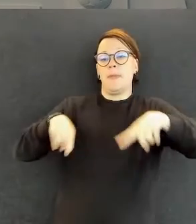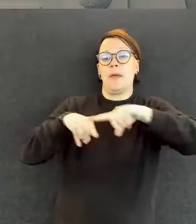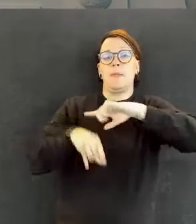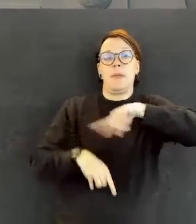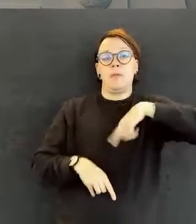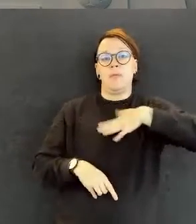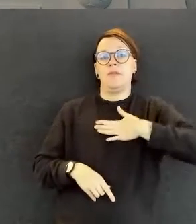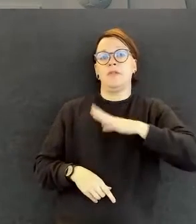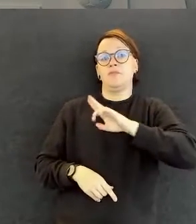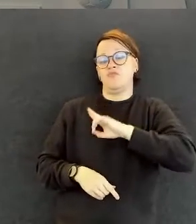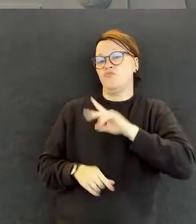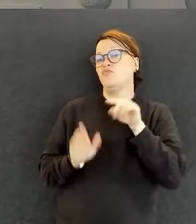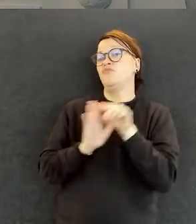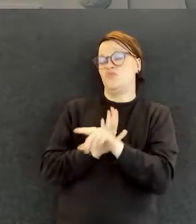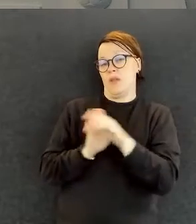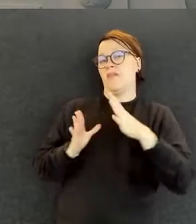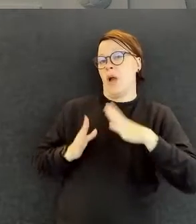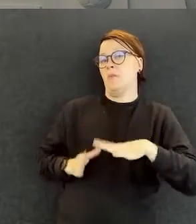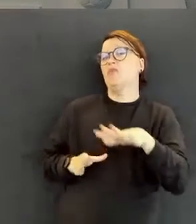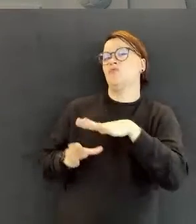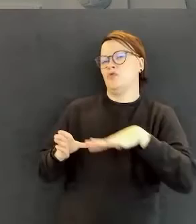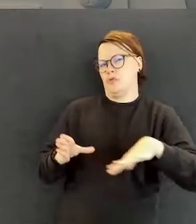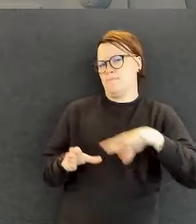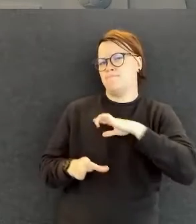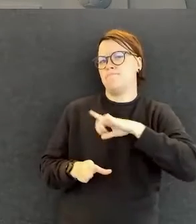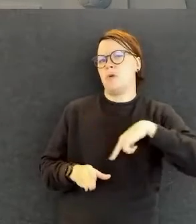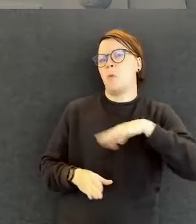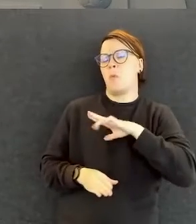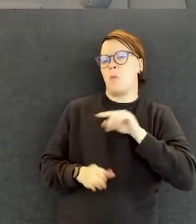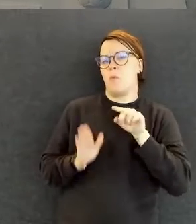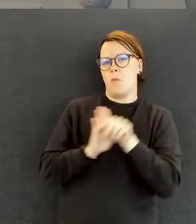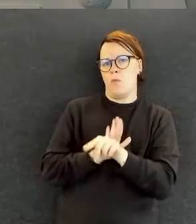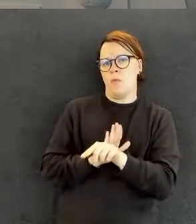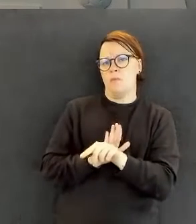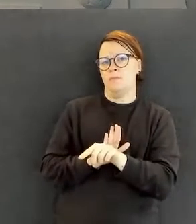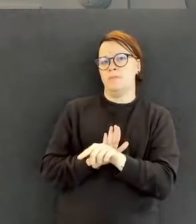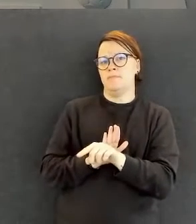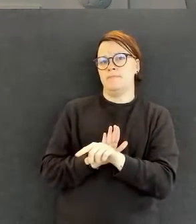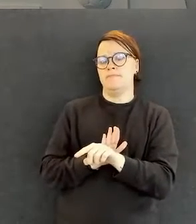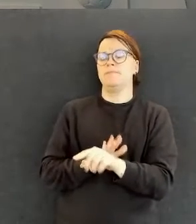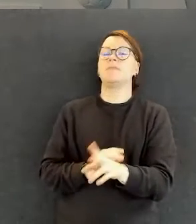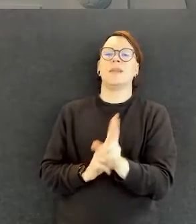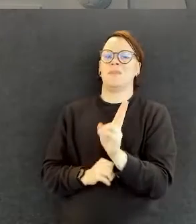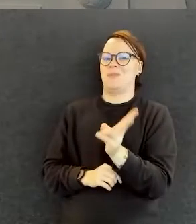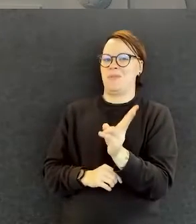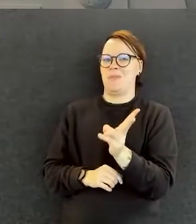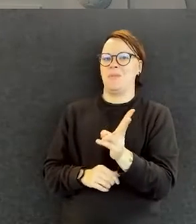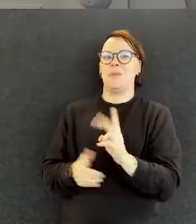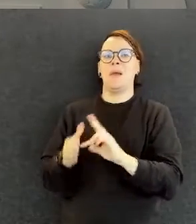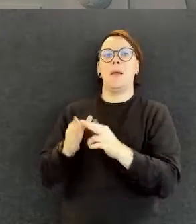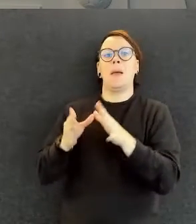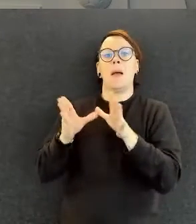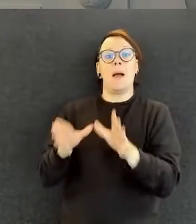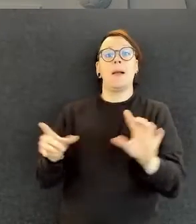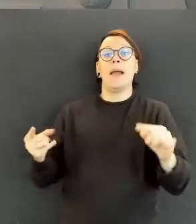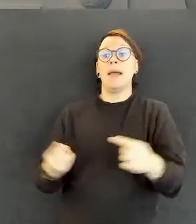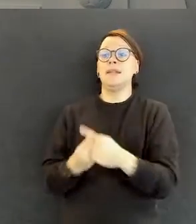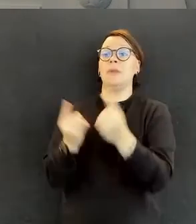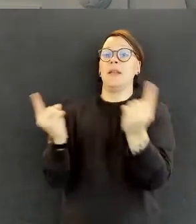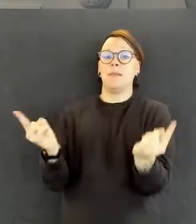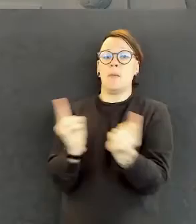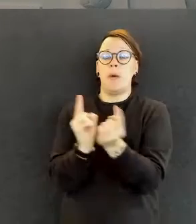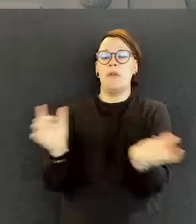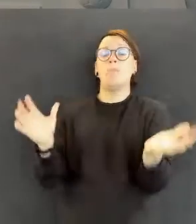vain. Ja itse asiassa jo hankkeen ensimmäisessä tapaamisessa kävikin hyvin ilmi tämä tiedonpuute,